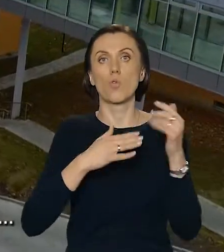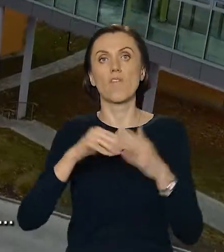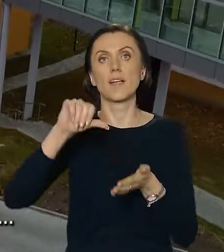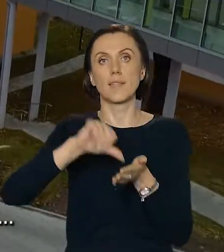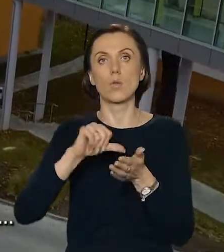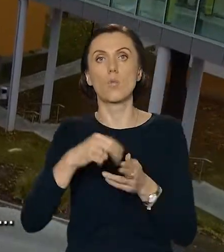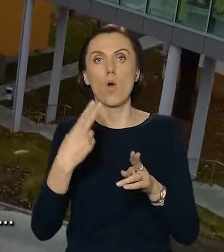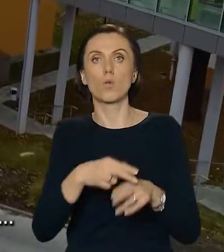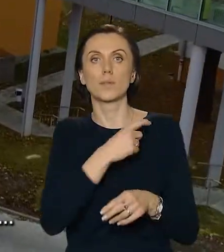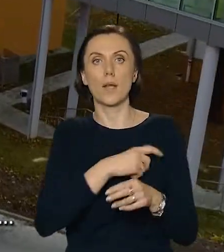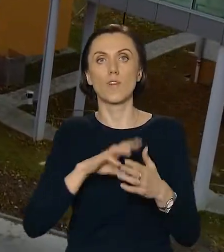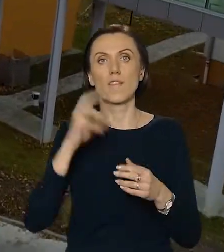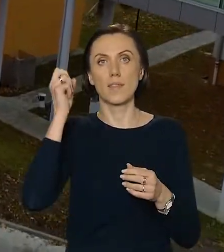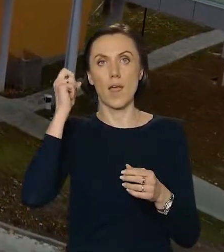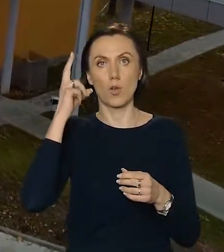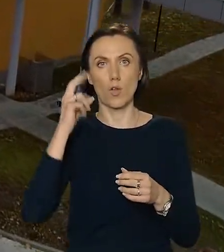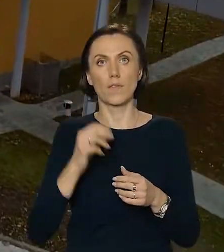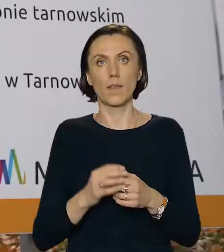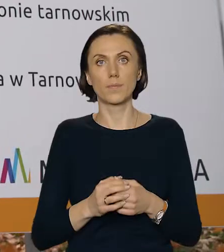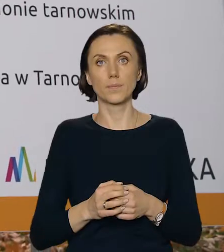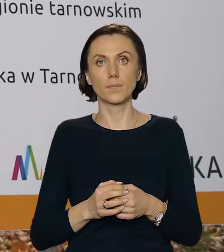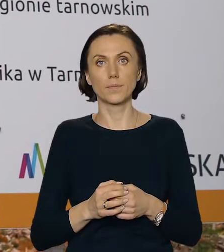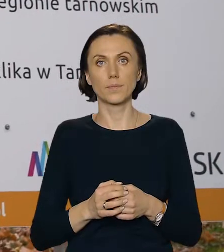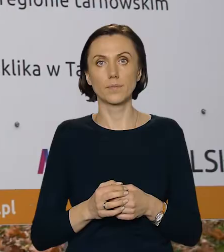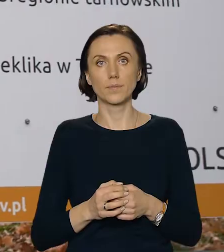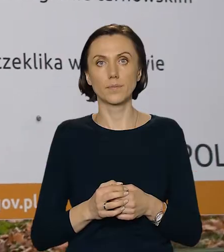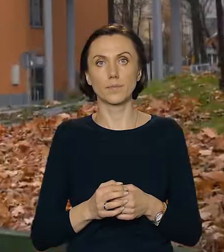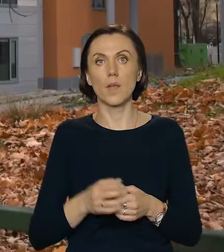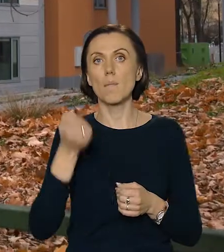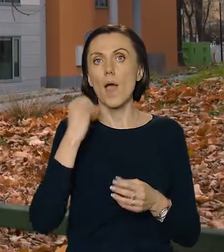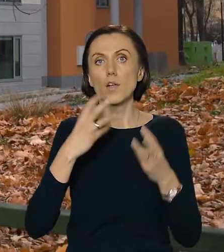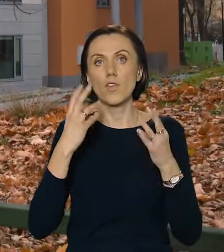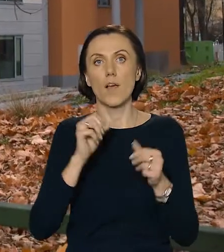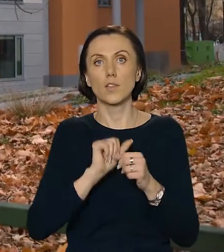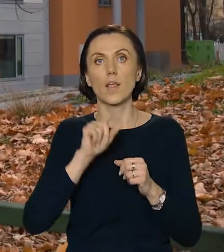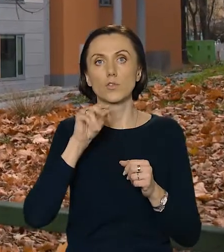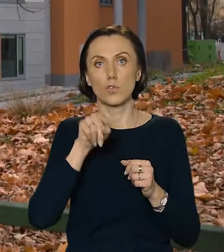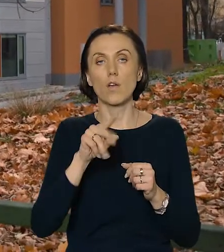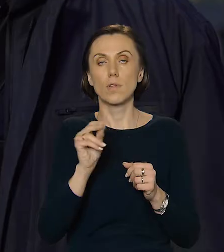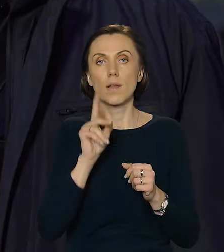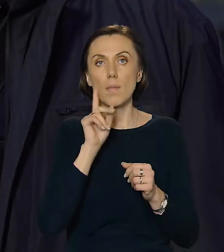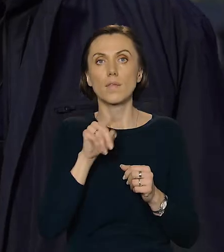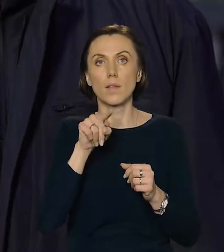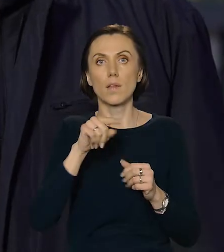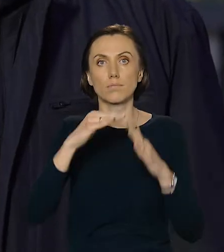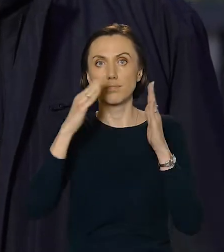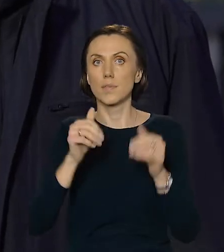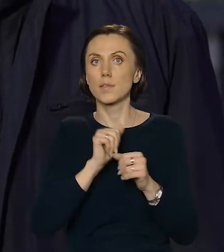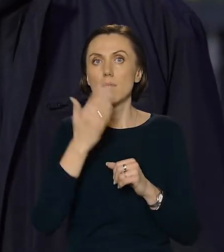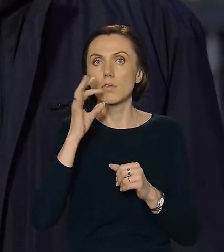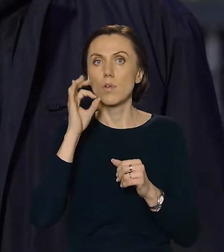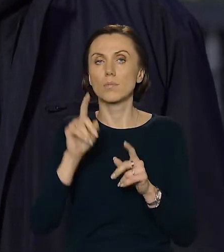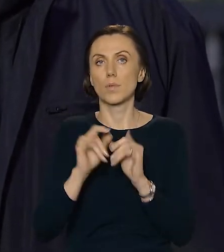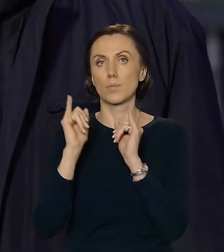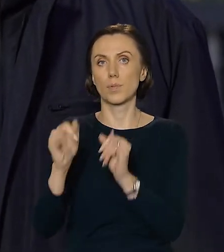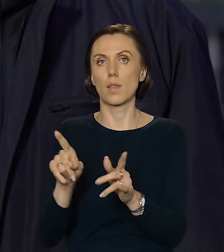Centrum Chorób Serca w Tarnowie. Mówi dyrektor szpitala specjalistycznego Marcin Kuta. Bardzo ważne jest to, że obiekt dobrze służy pacjentom,